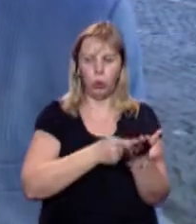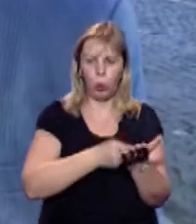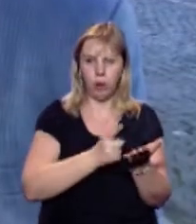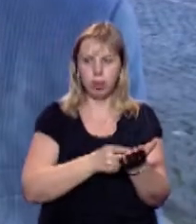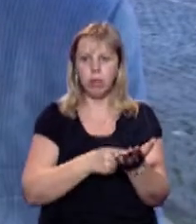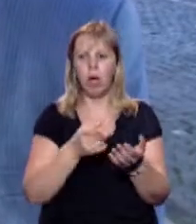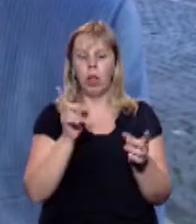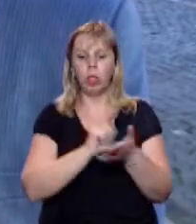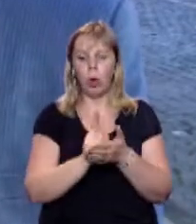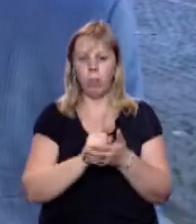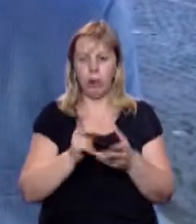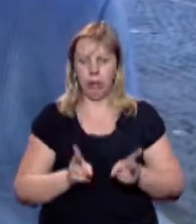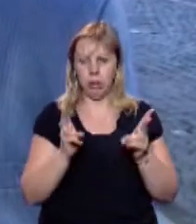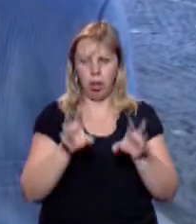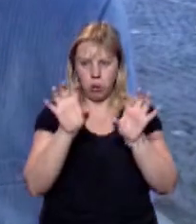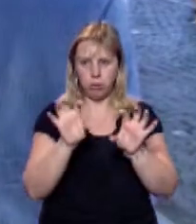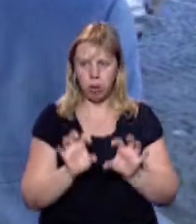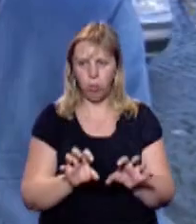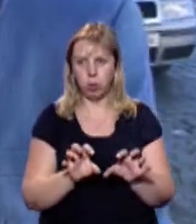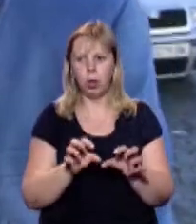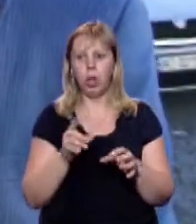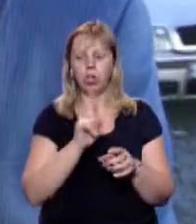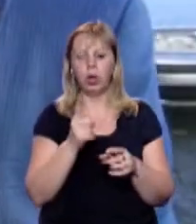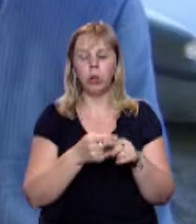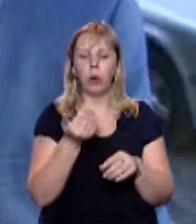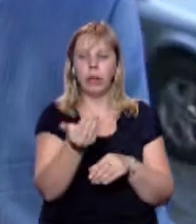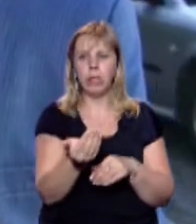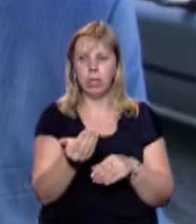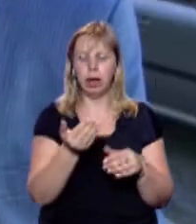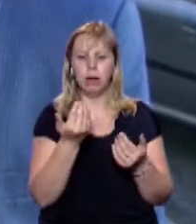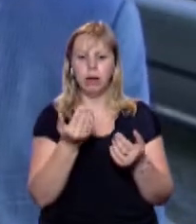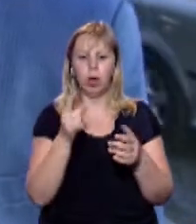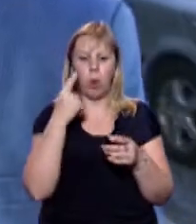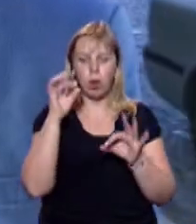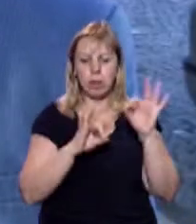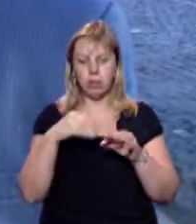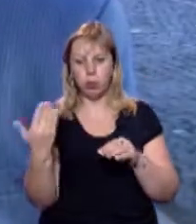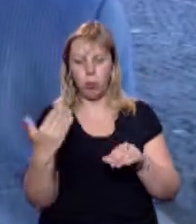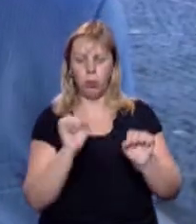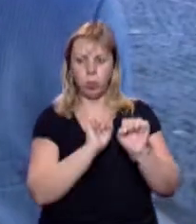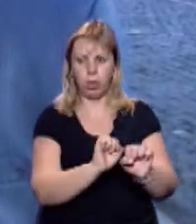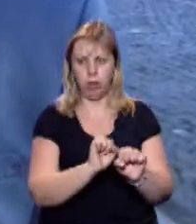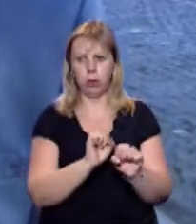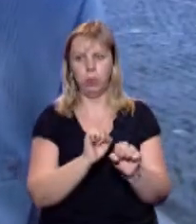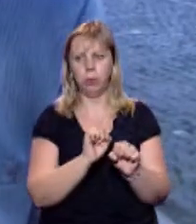нормам кримінального процесуального законодавства щодо їхньої оцінки з боку захисту.